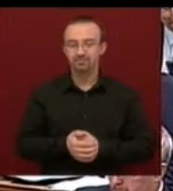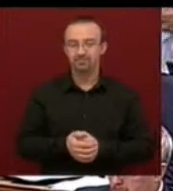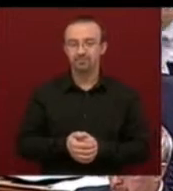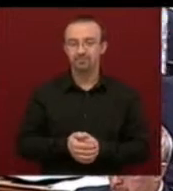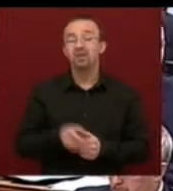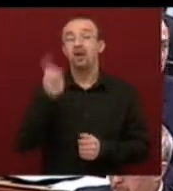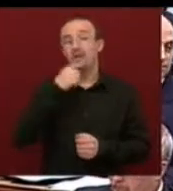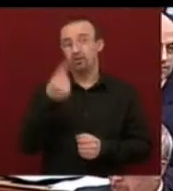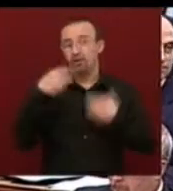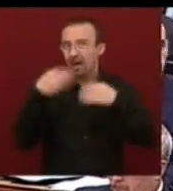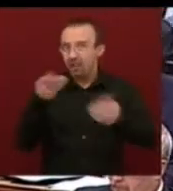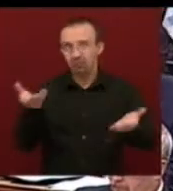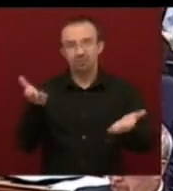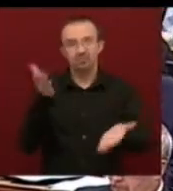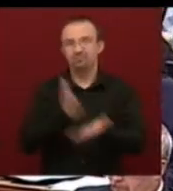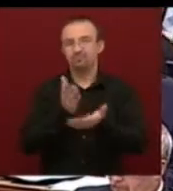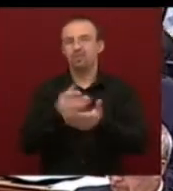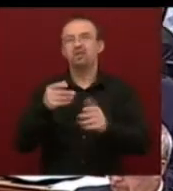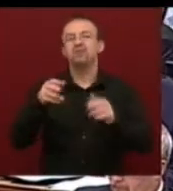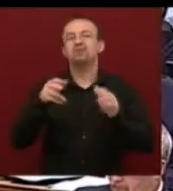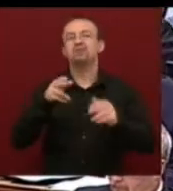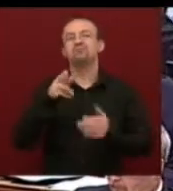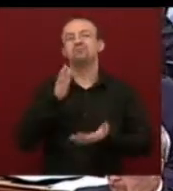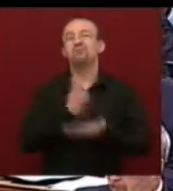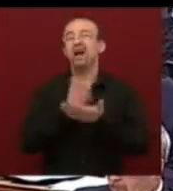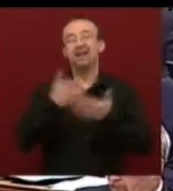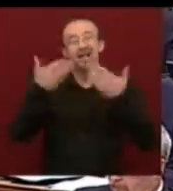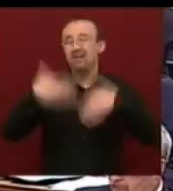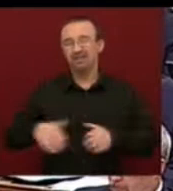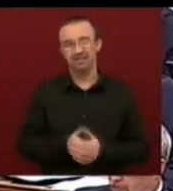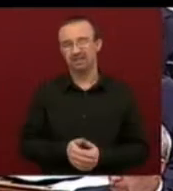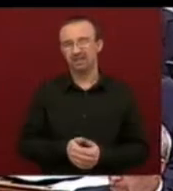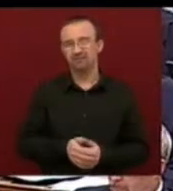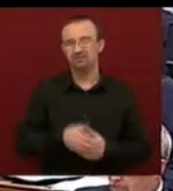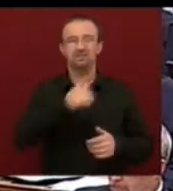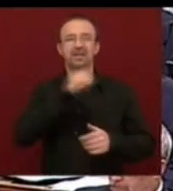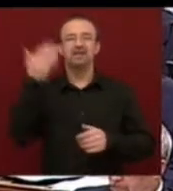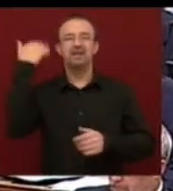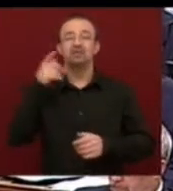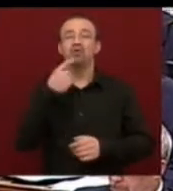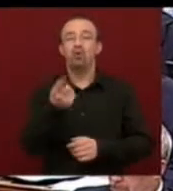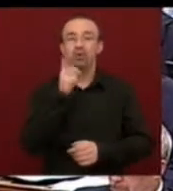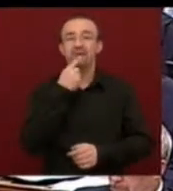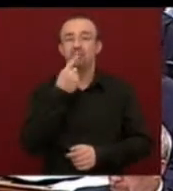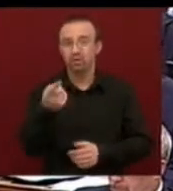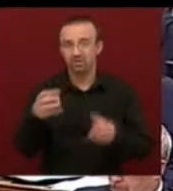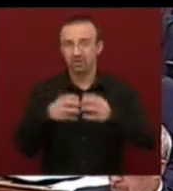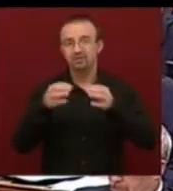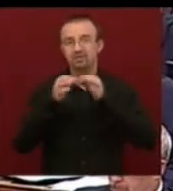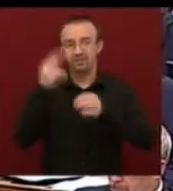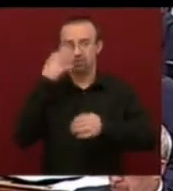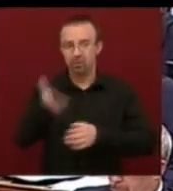amit ön elmondott, az elveszítette a szavatosságát. Már jó néhány évvel ezelőtt. Mert mit is mond ön, frakcióvezető úr?